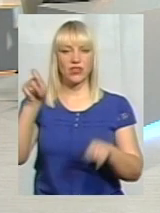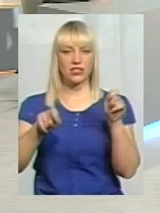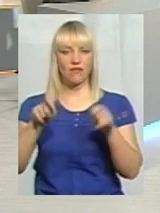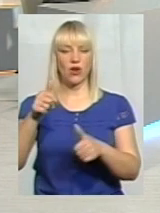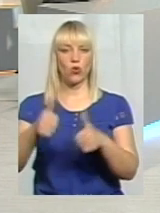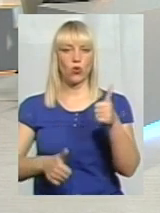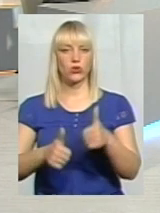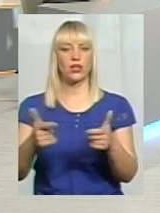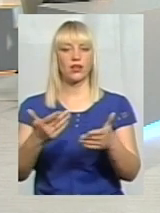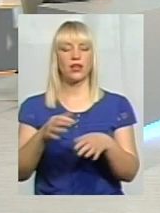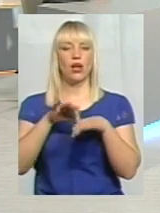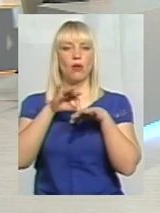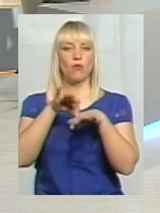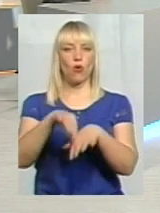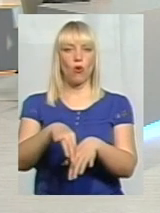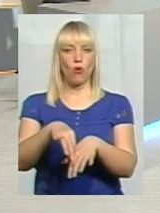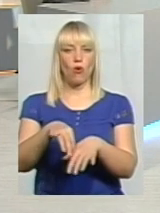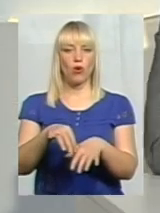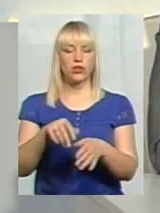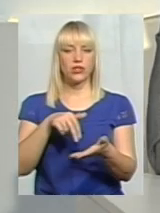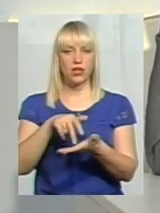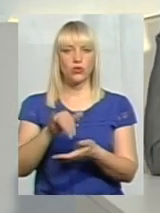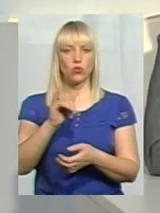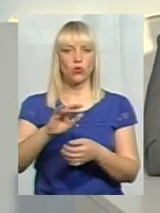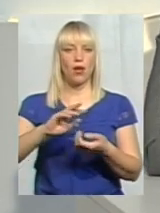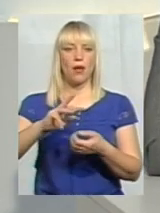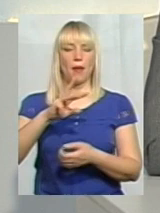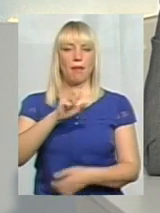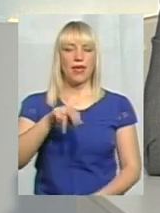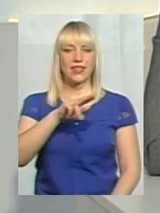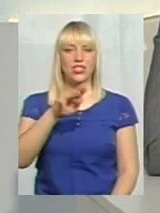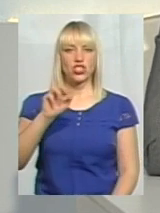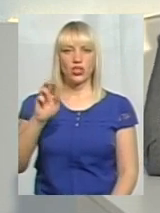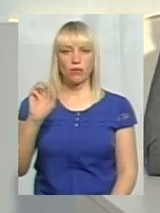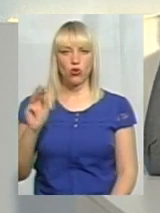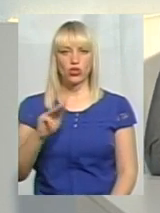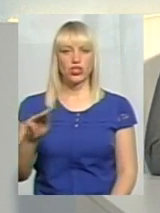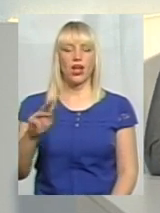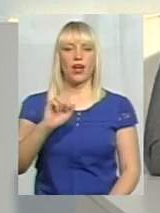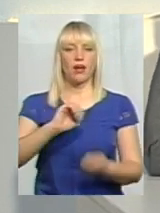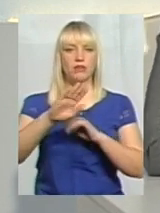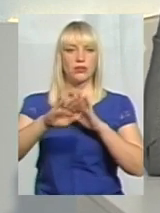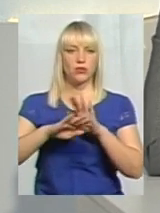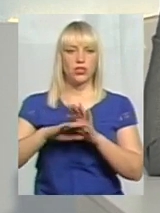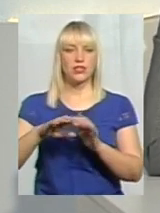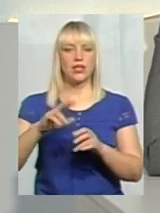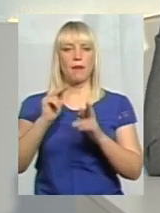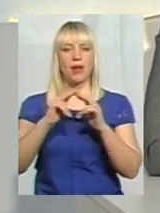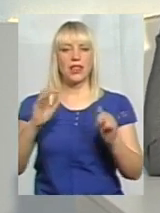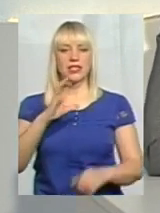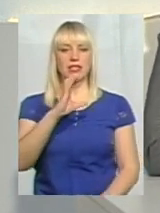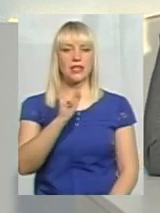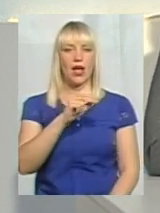конкурси, які проходяться і в Меджи і Божі, і в Кам'янці-Подільському, і в Палаці Самчики,